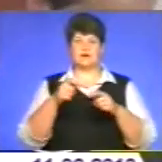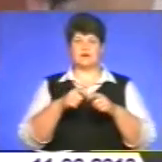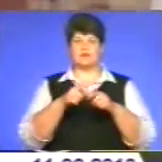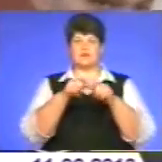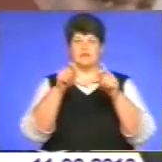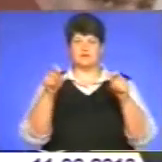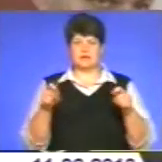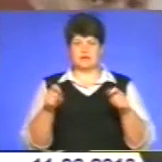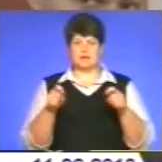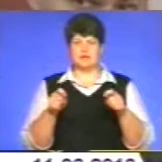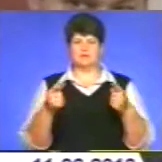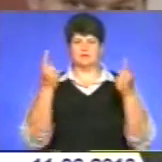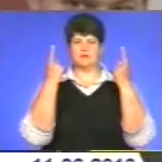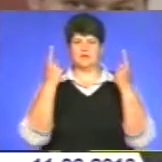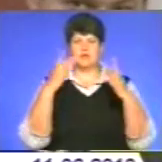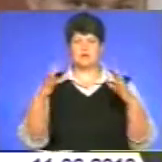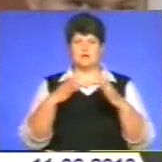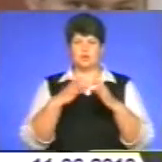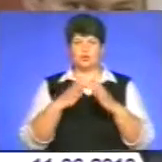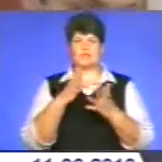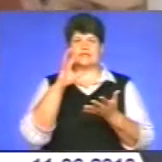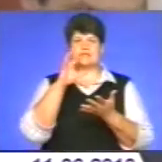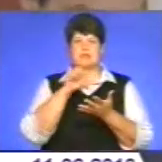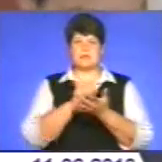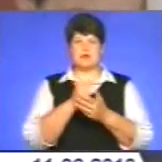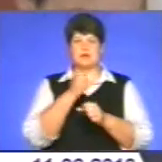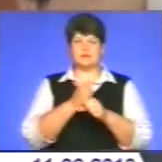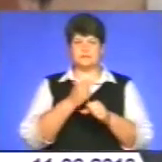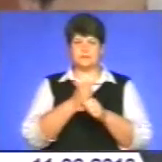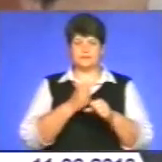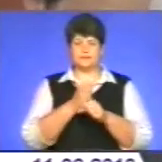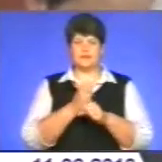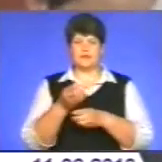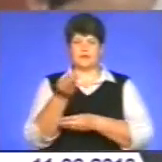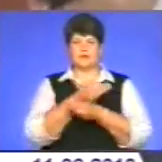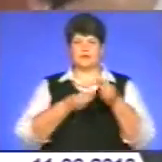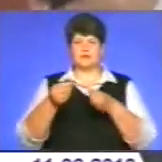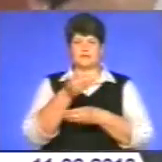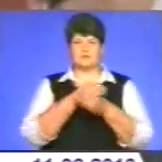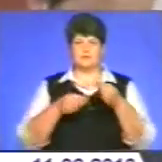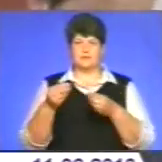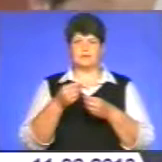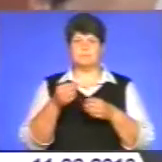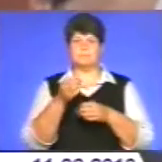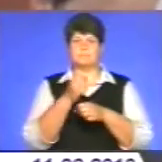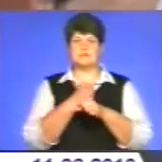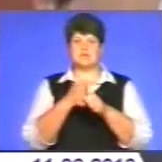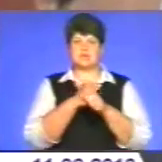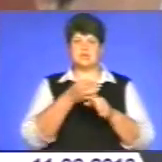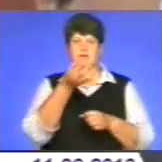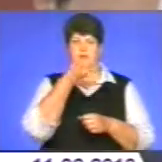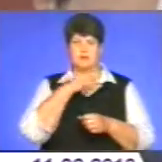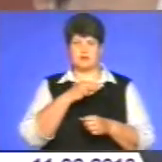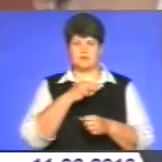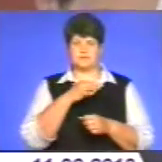потужна група, яка займалась виготовленням фальсифікованих медичних препаратів, ліків.